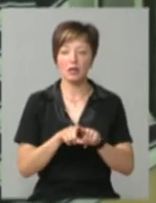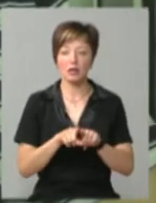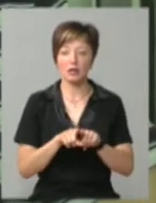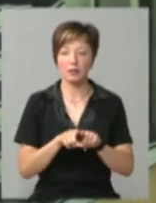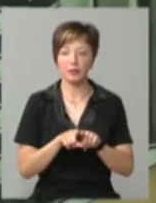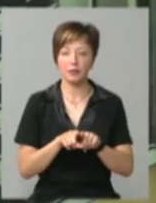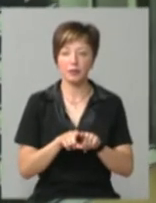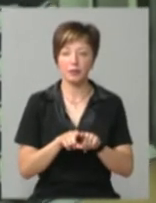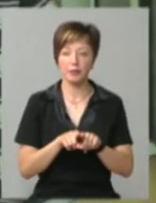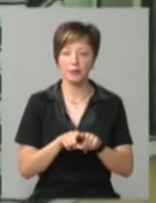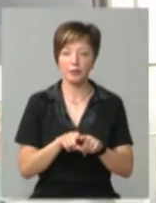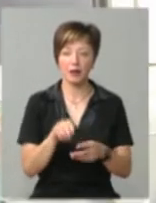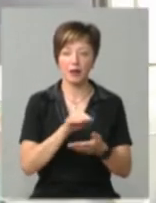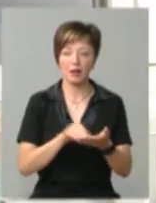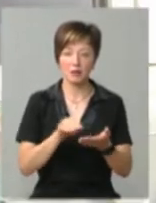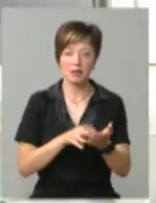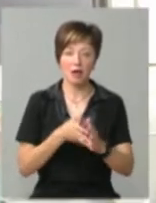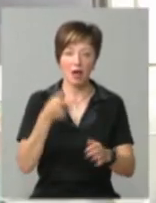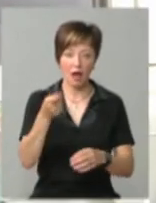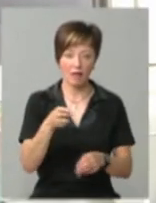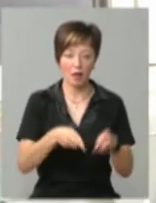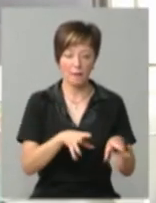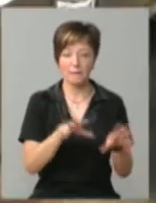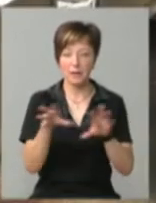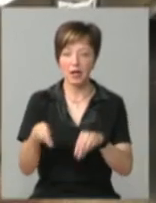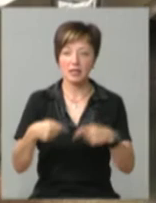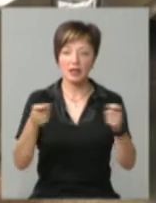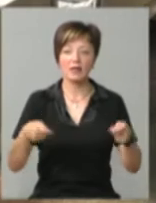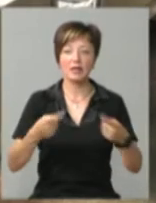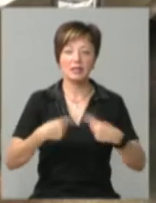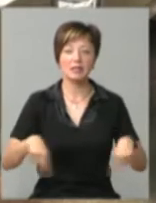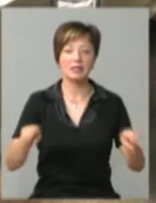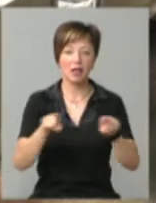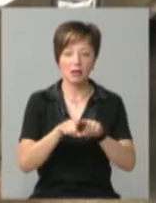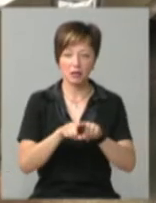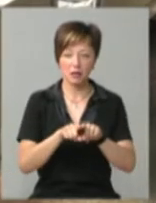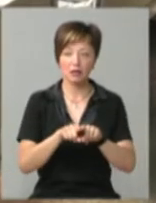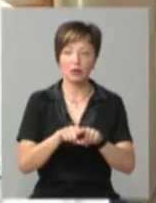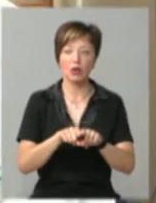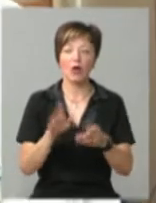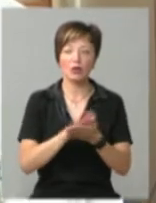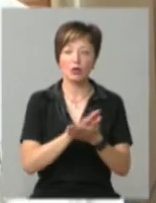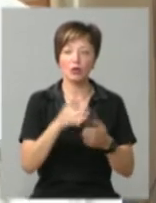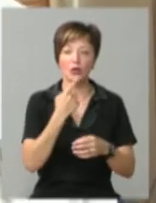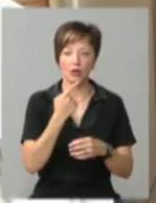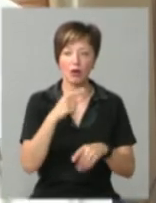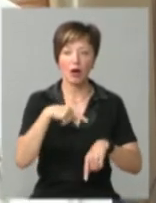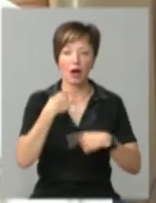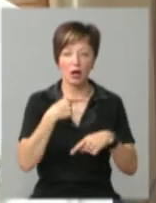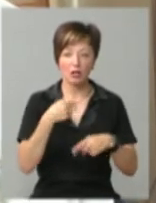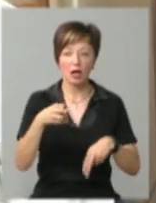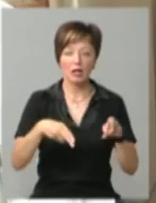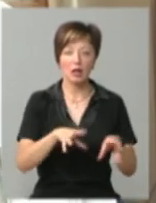понаписали заяви. Завідуючий Центру екстракорпоральної детоксикації та гемодіалізу Сергій Одолінський каже,